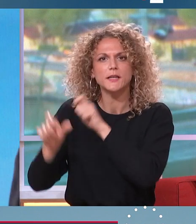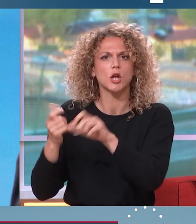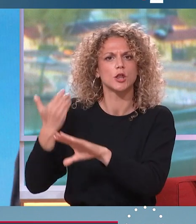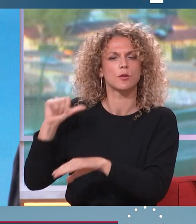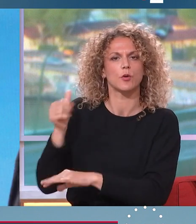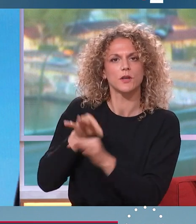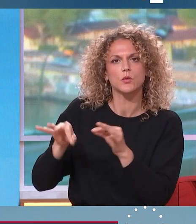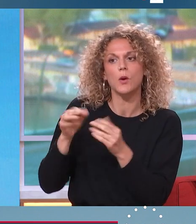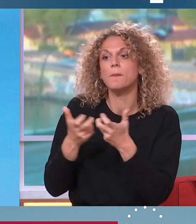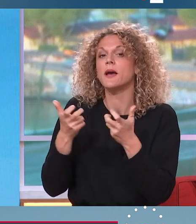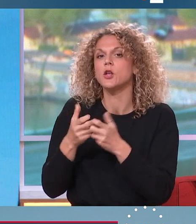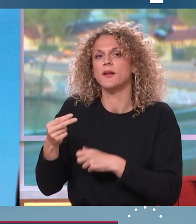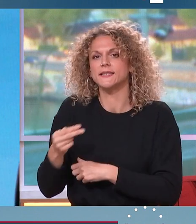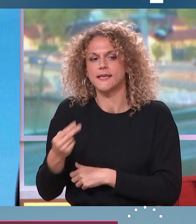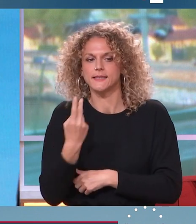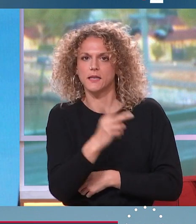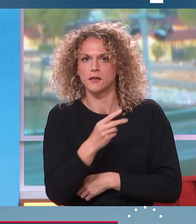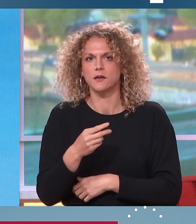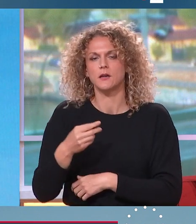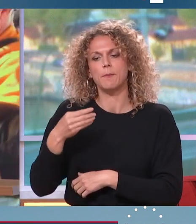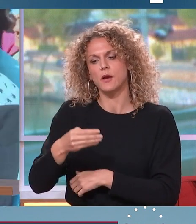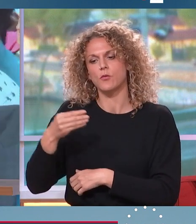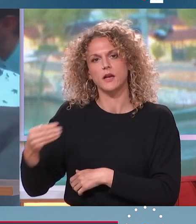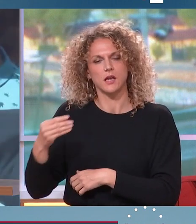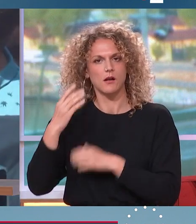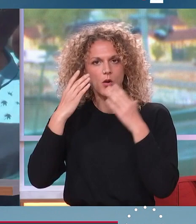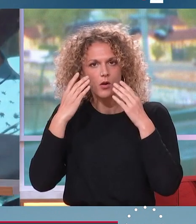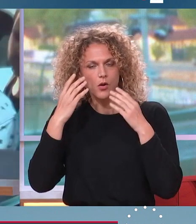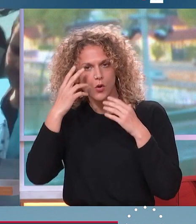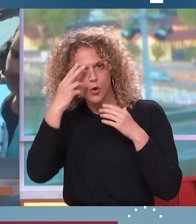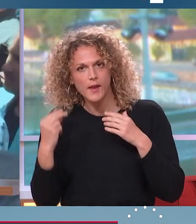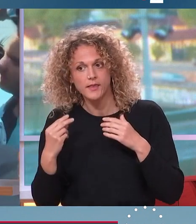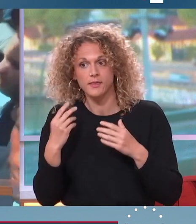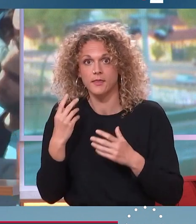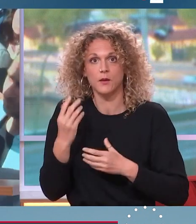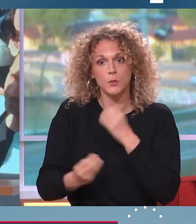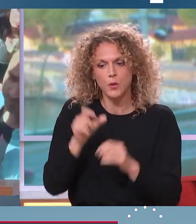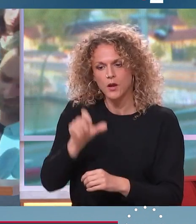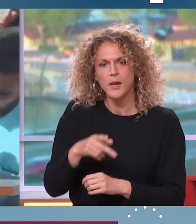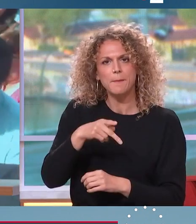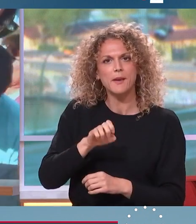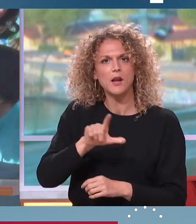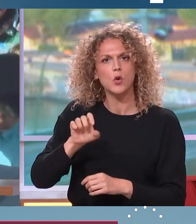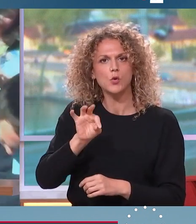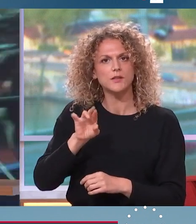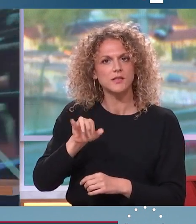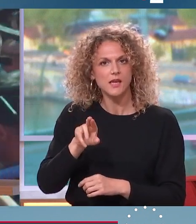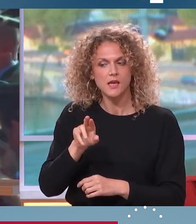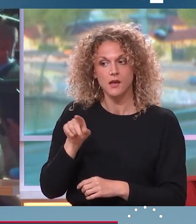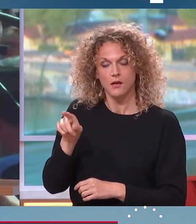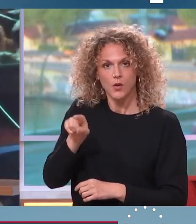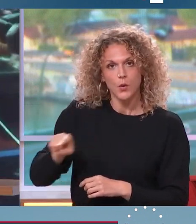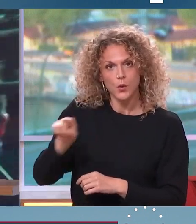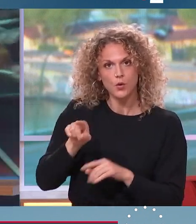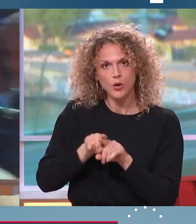pense à l'Agnès de Mme Le Pen, Marion Maréchal, je pense à Guillaume Pelletier. Pourquoi ces personnalités-là, finalement, pour l'instant, restent un petit peu